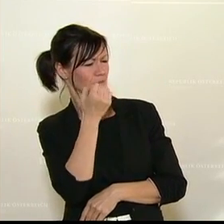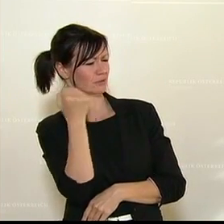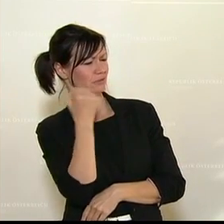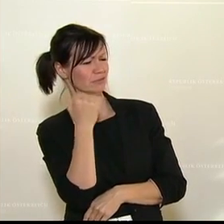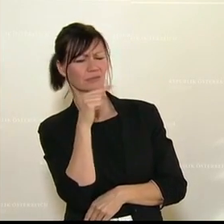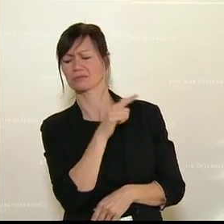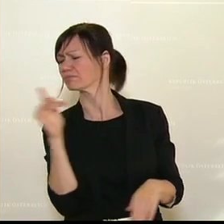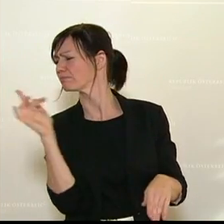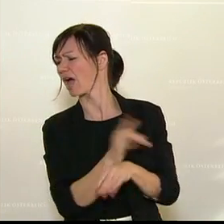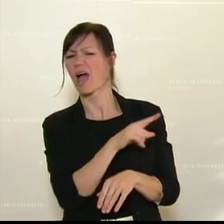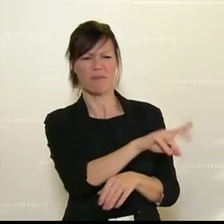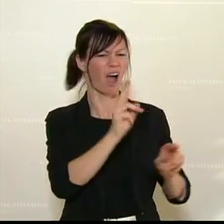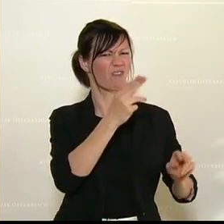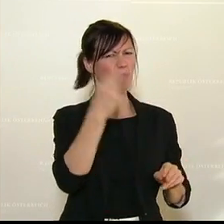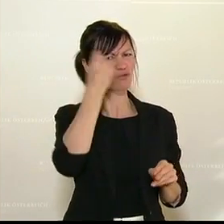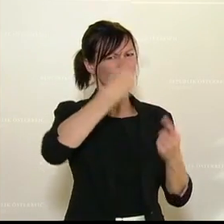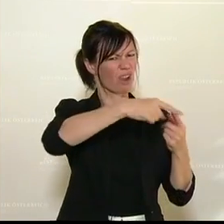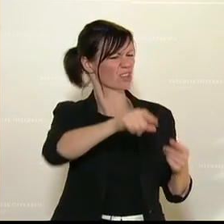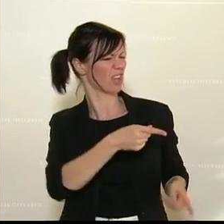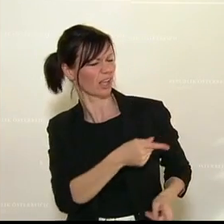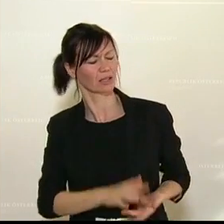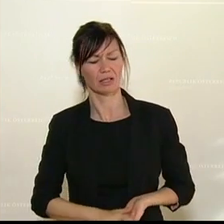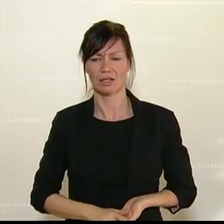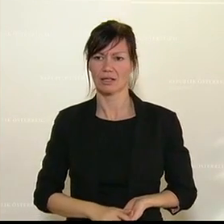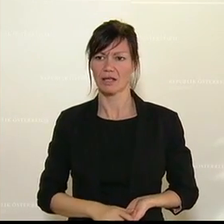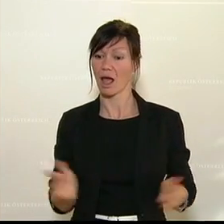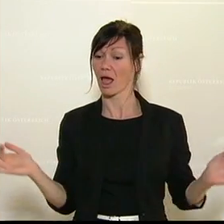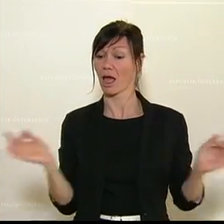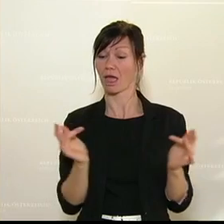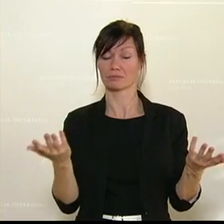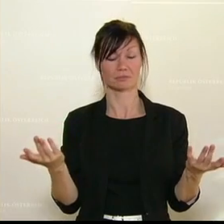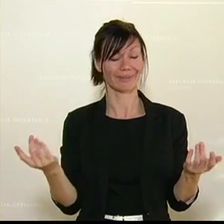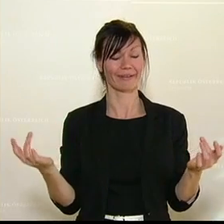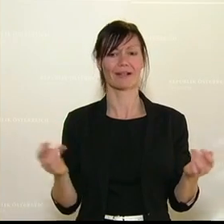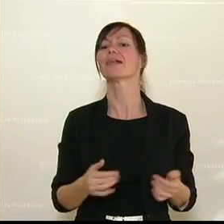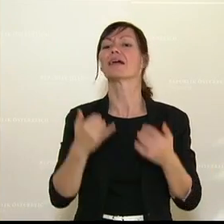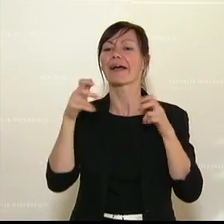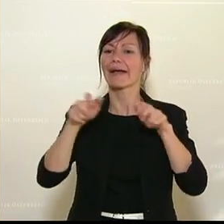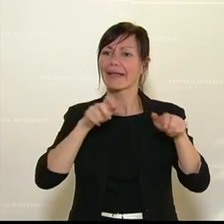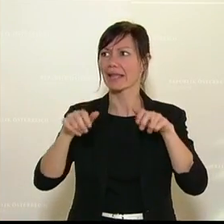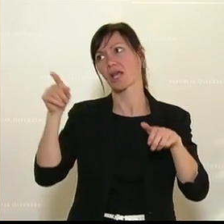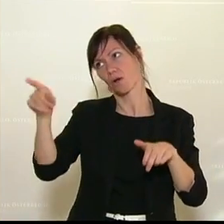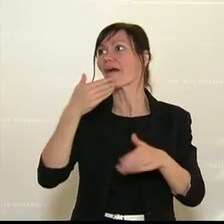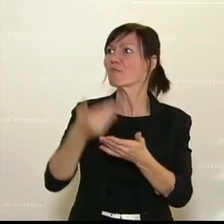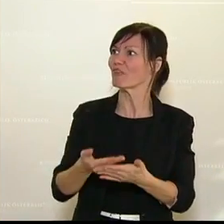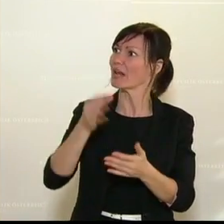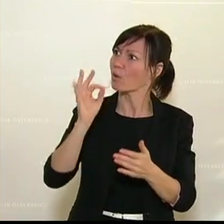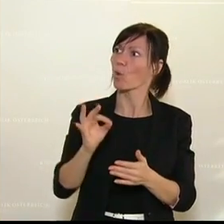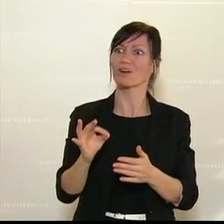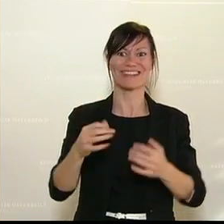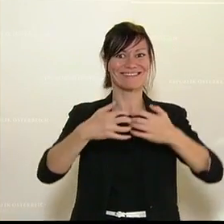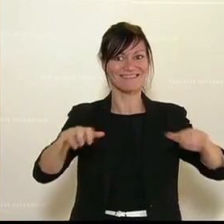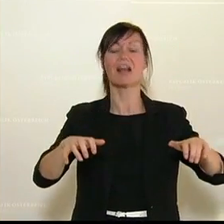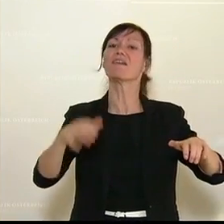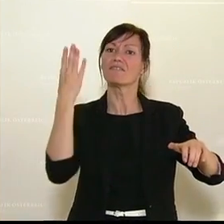harscher Kritik gestraft. Und die Regierung wäre gut beraten, wenn sie hier diesen von ihr angesetzten Keil wieder